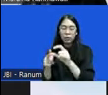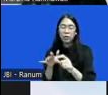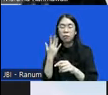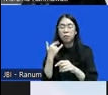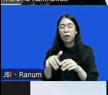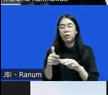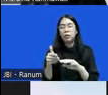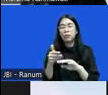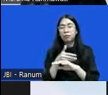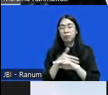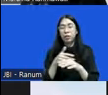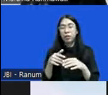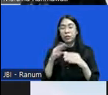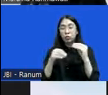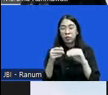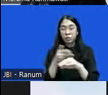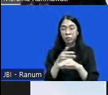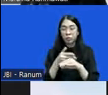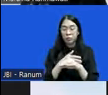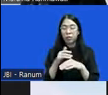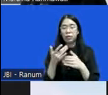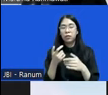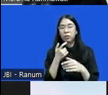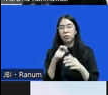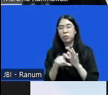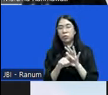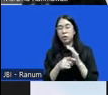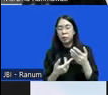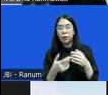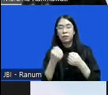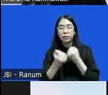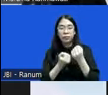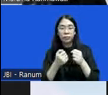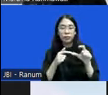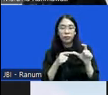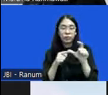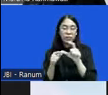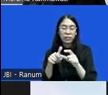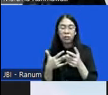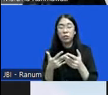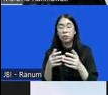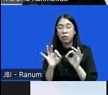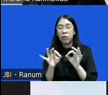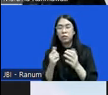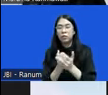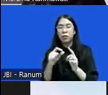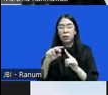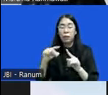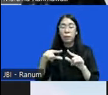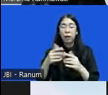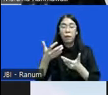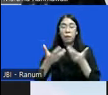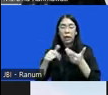sebelumnya misalnya kayak tindakan penyidikan gak semuanya bisa diperperadilankan bahkan perperadilan gak wajib itu hanya berdasarkan